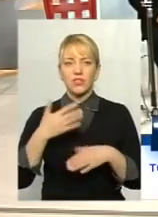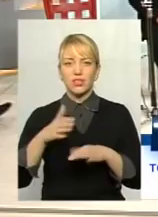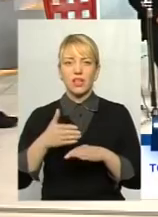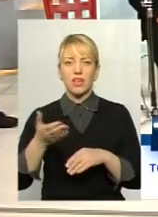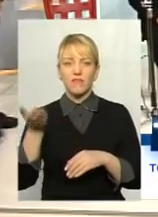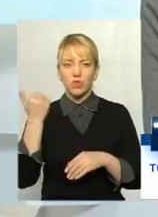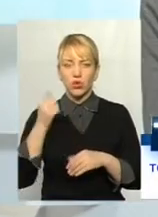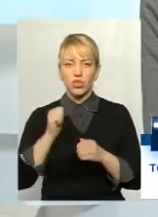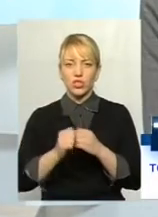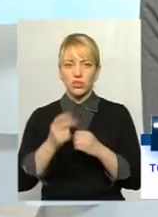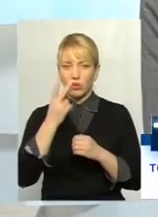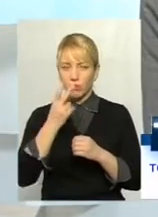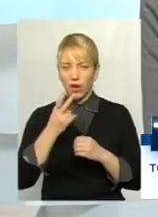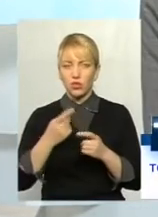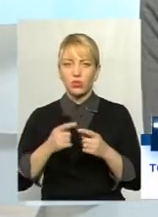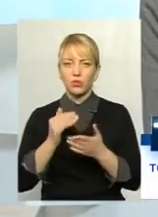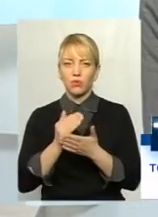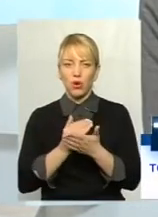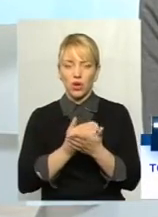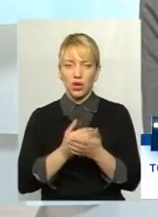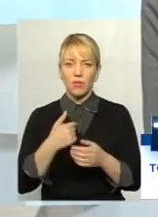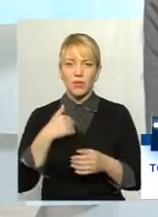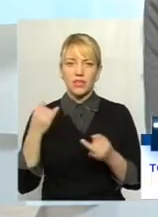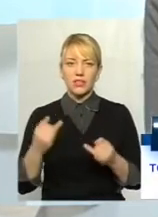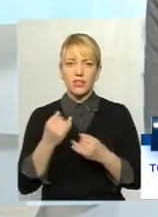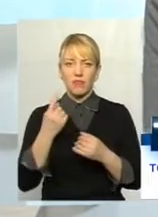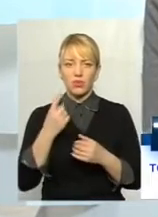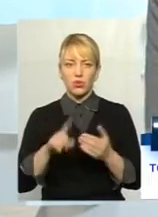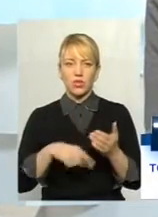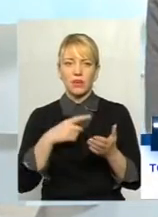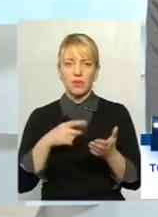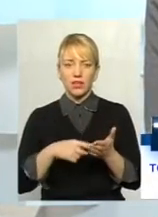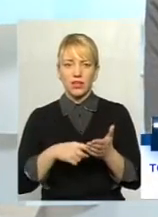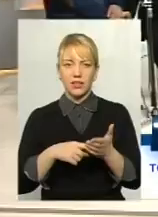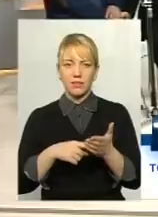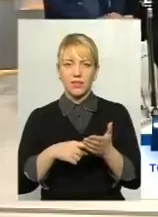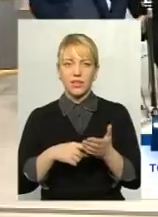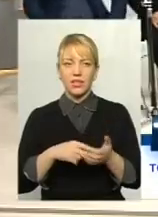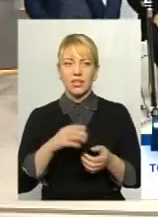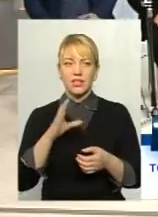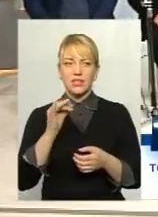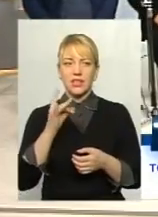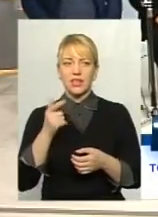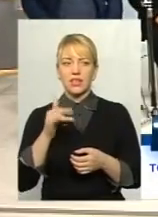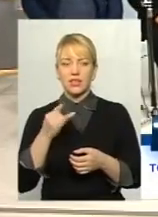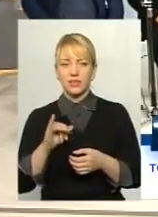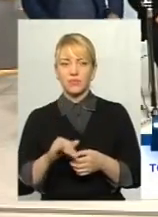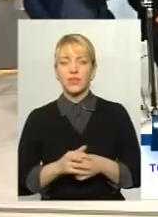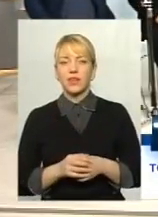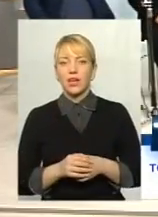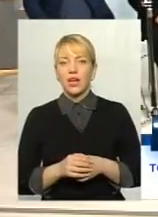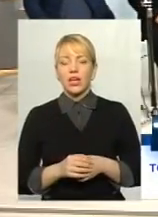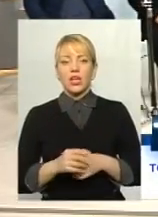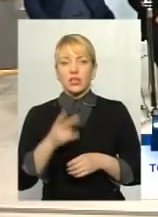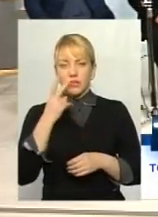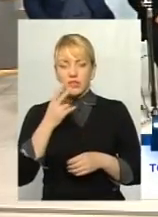дивлюся вашу програму, і мене цікавить дуже одне питання. До пана Сергія. Дивіться, останнім